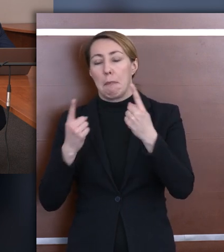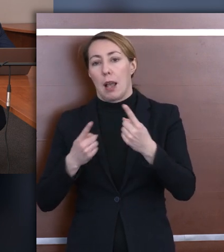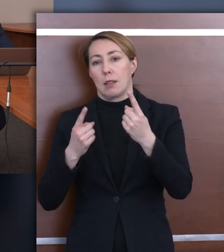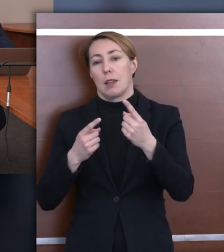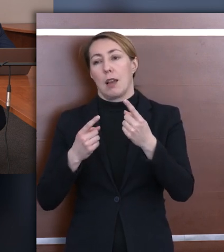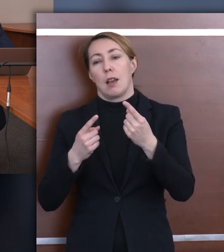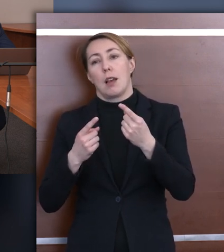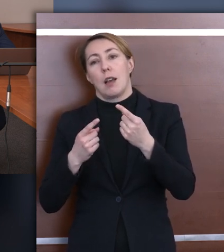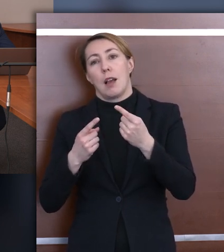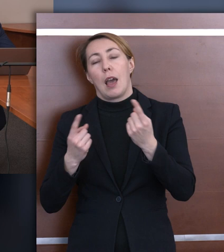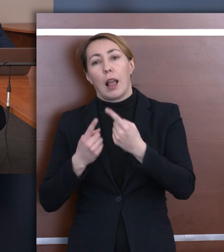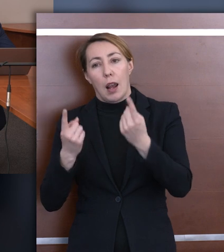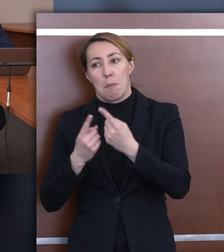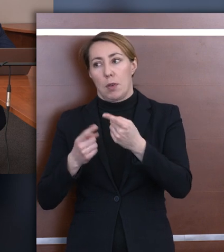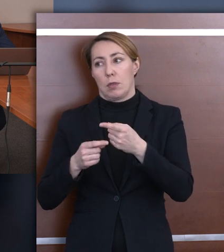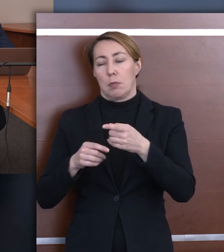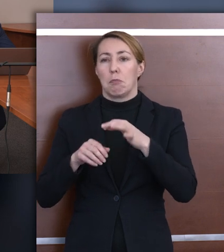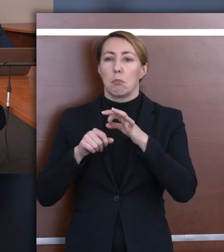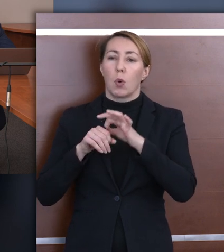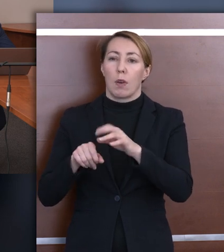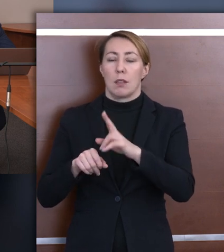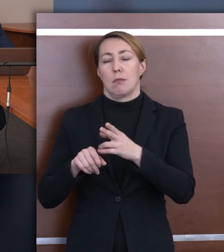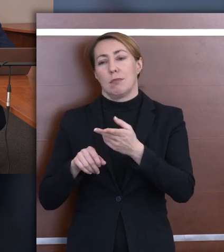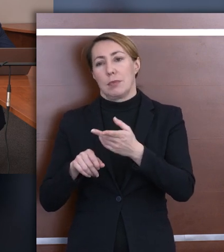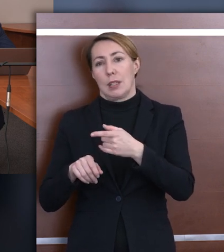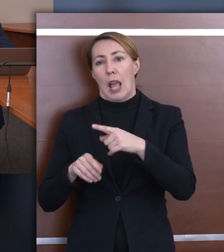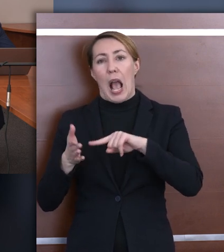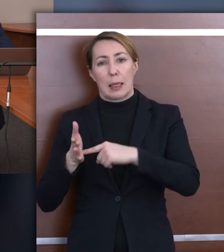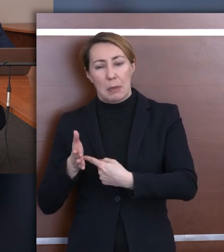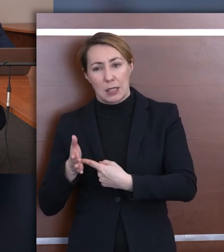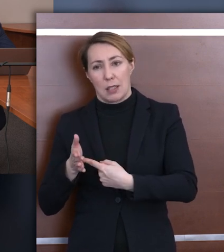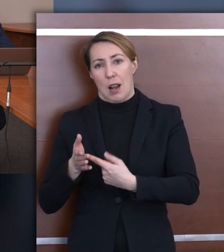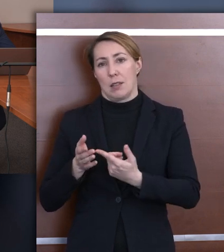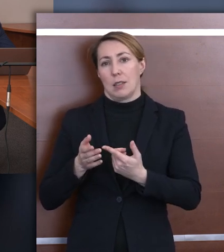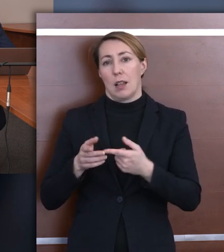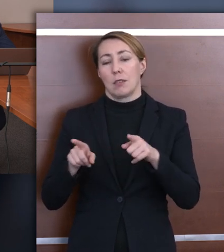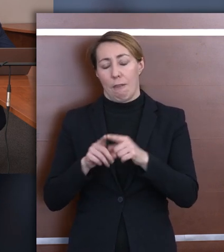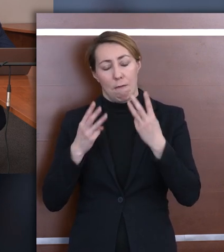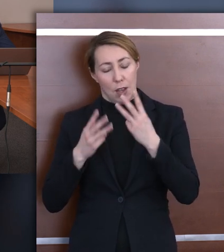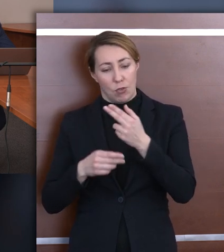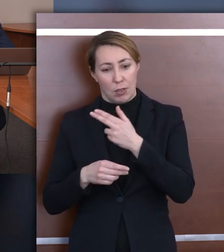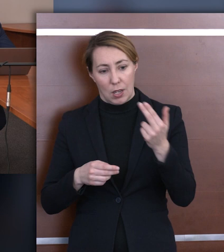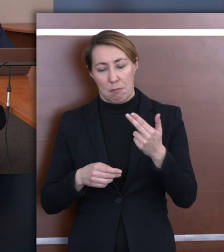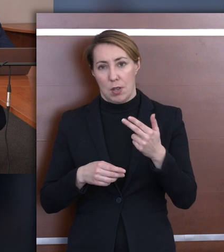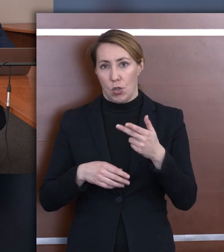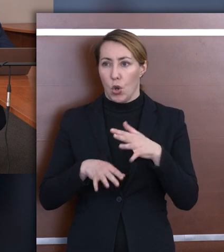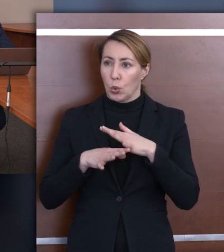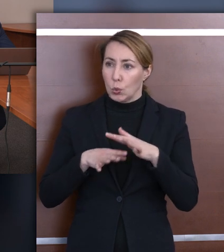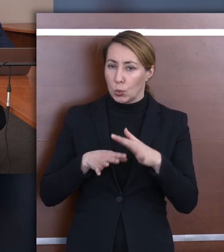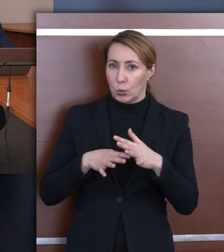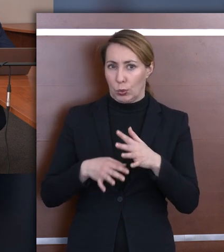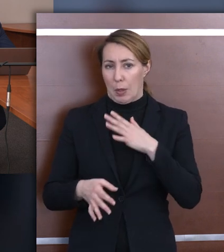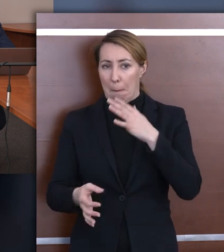przez Urzędy Administracji, szeroko rozumianej kampanii społecznej, może w ten sposób to określę. Też ważny temat, budzący dosyć dużo